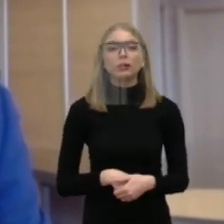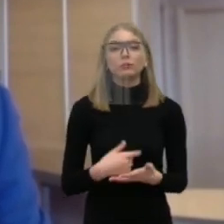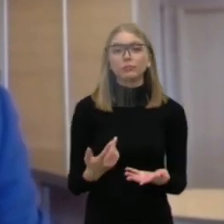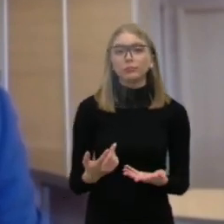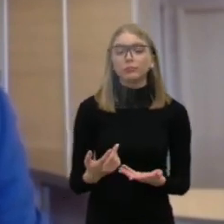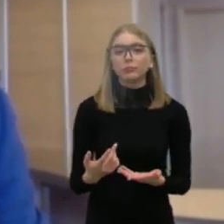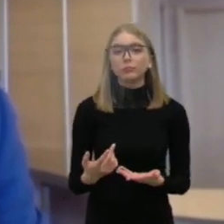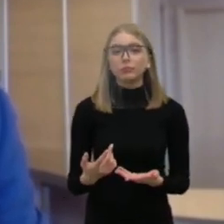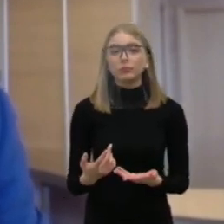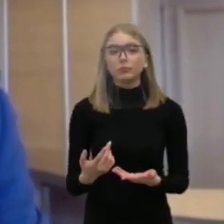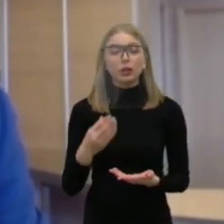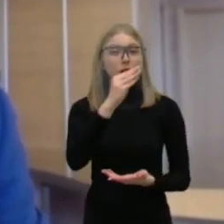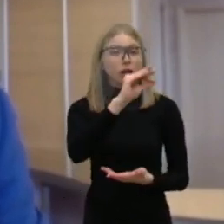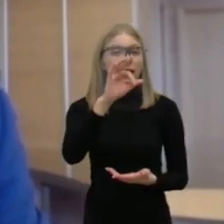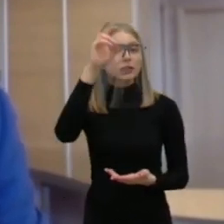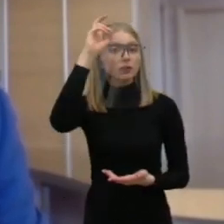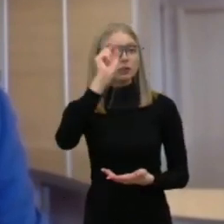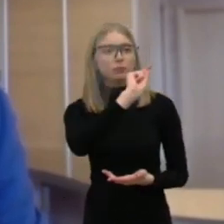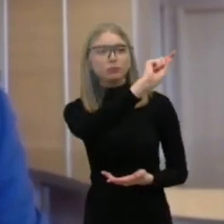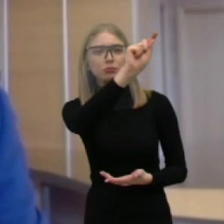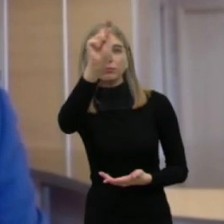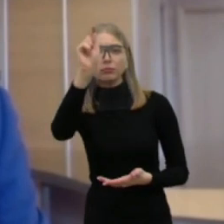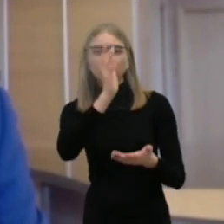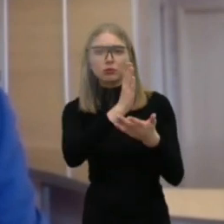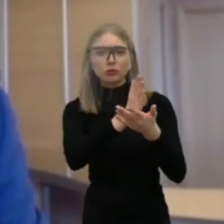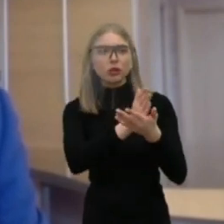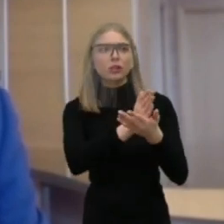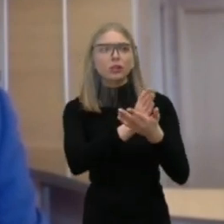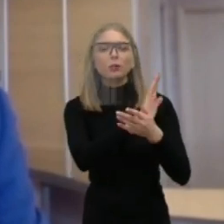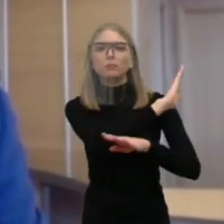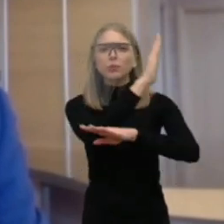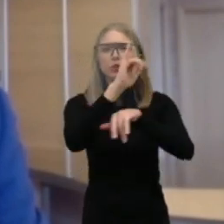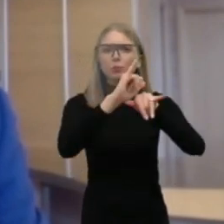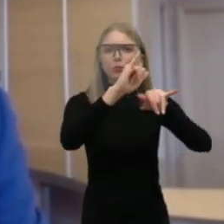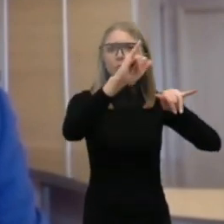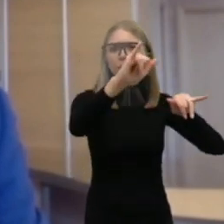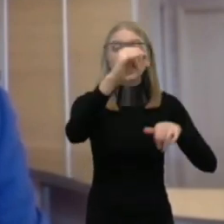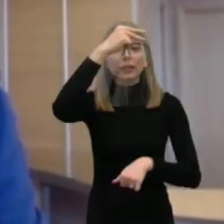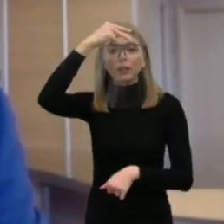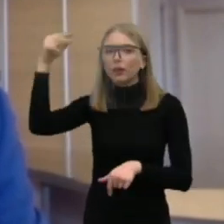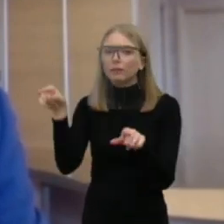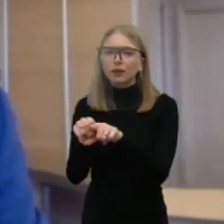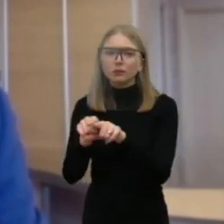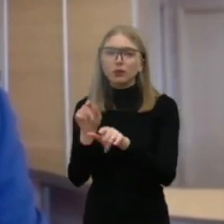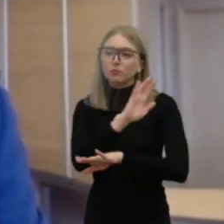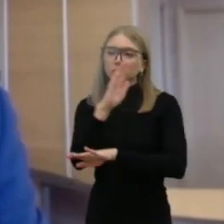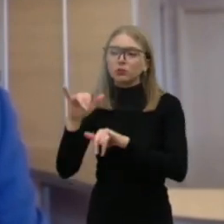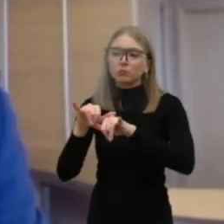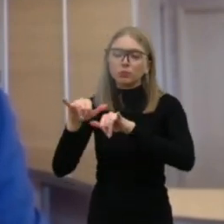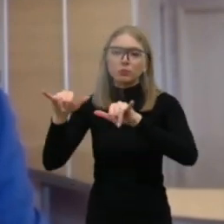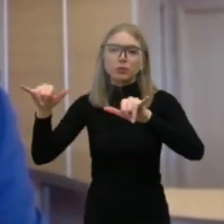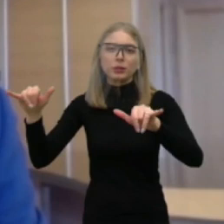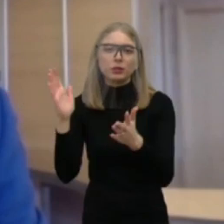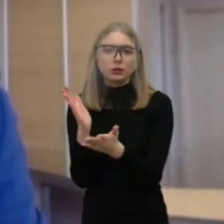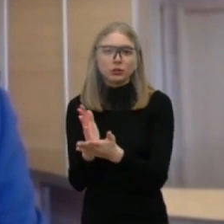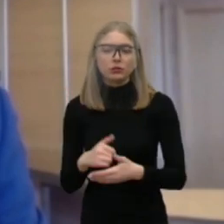valstybių, kurioje miškų paskirties žemės didėja, o jos konversija gal į kitos paskirties žemės beveik neįmanoma. Nebent